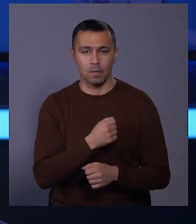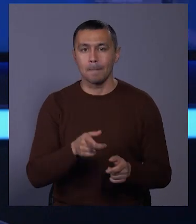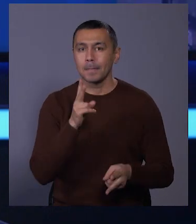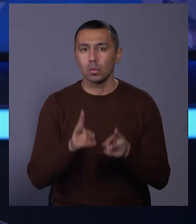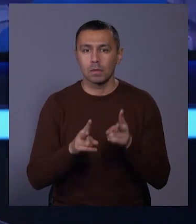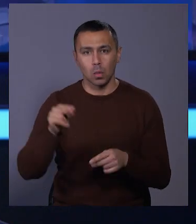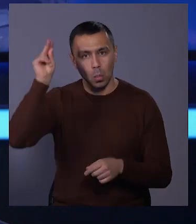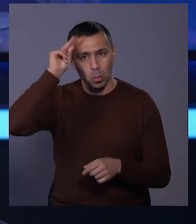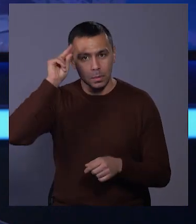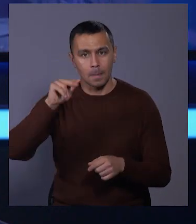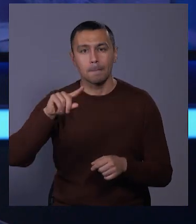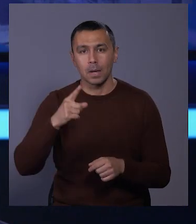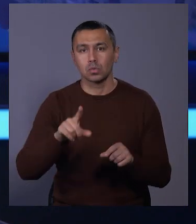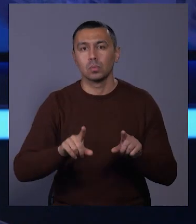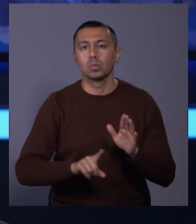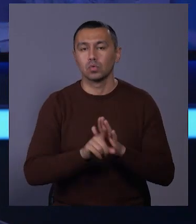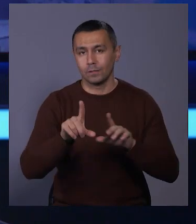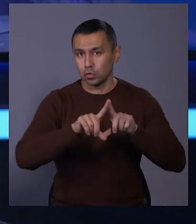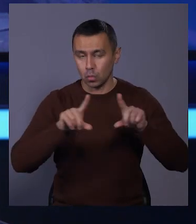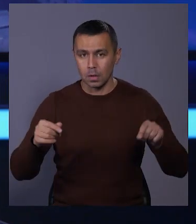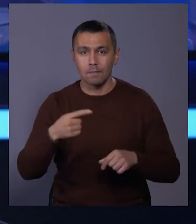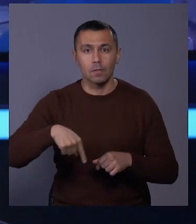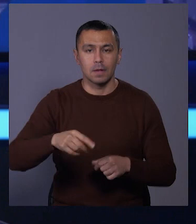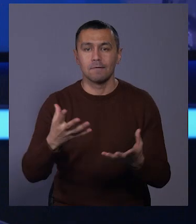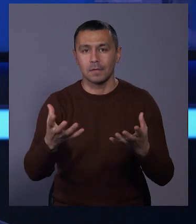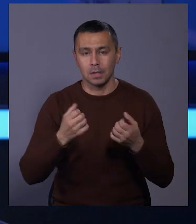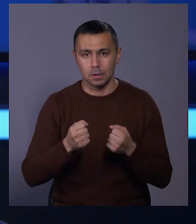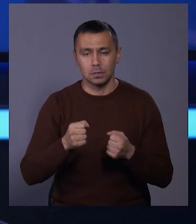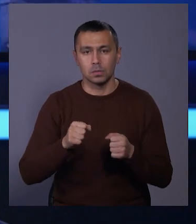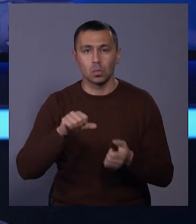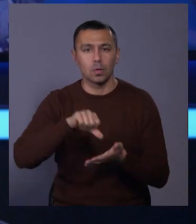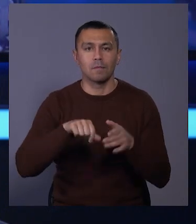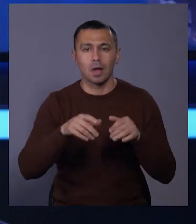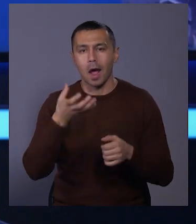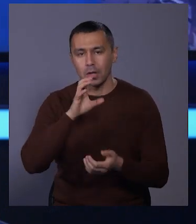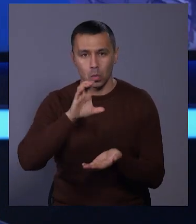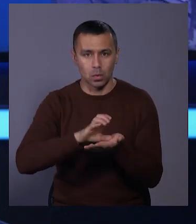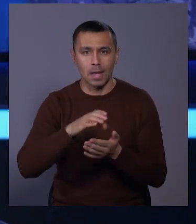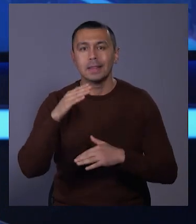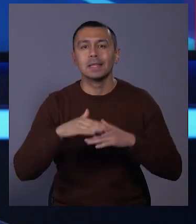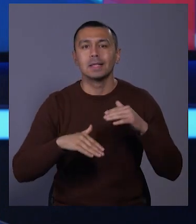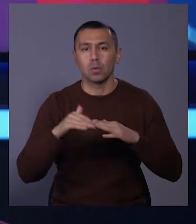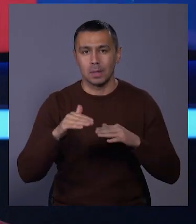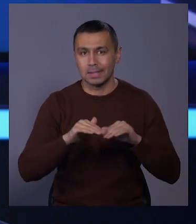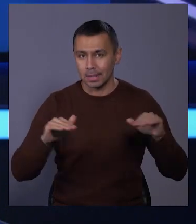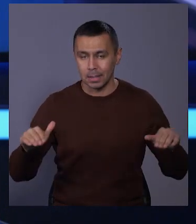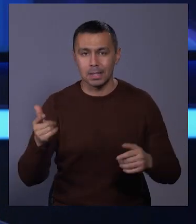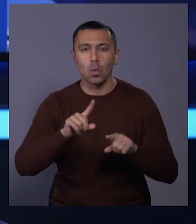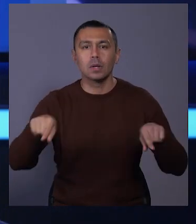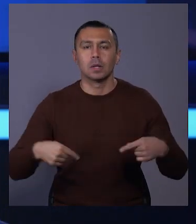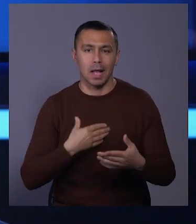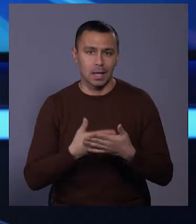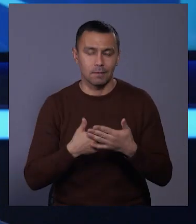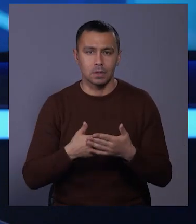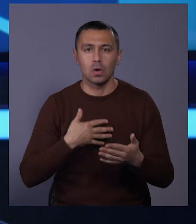приготували учні першої початкової школи. Вони взяли участь в акції «Гаряча кружка дитячими руками». Її організатори –